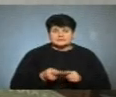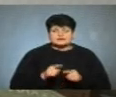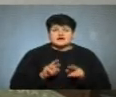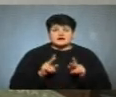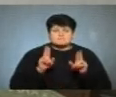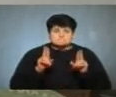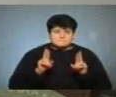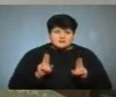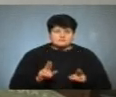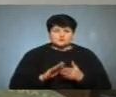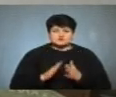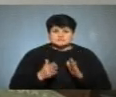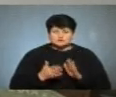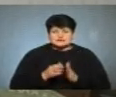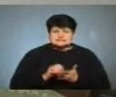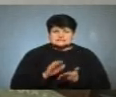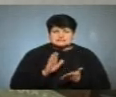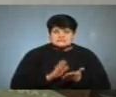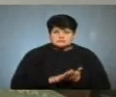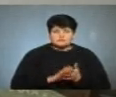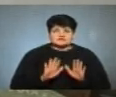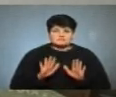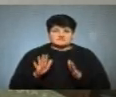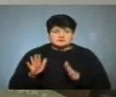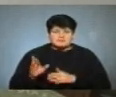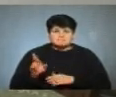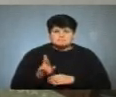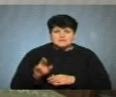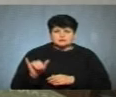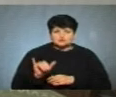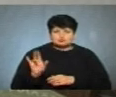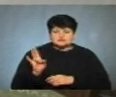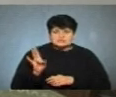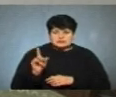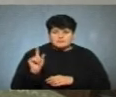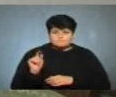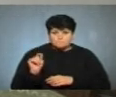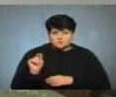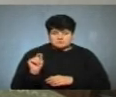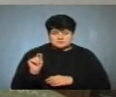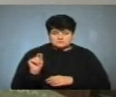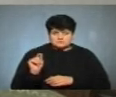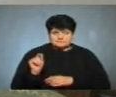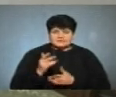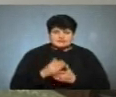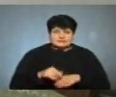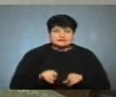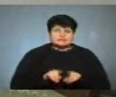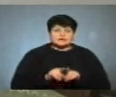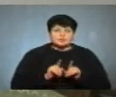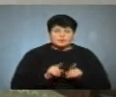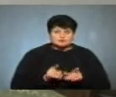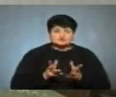ситуація з зареєстрованими випадками за п'ятницю, суботу, неділю, понеділок. Є такою, що